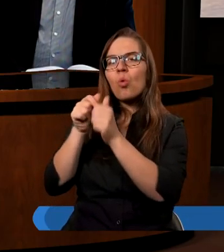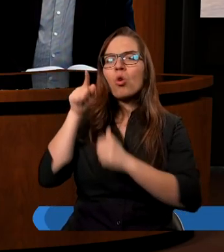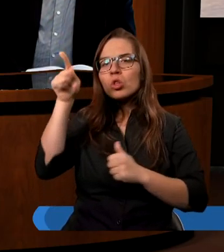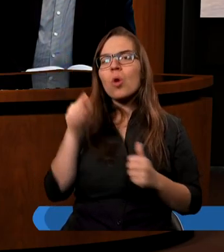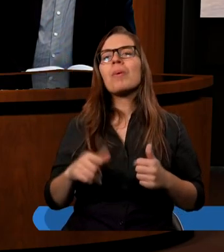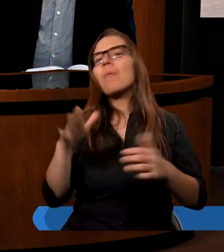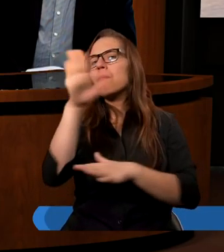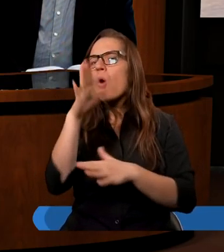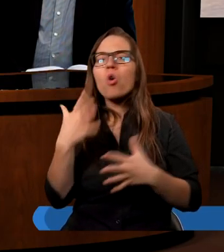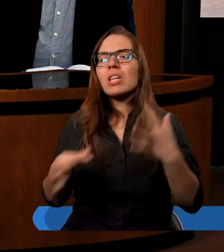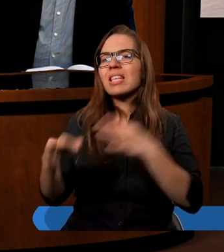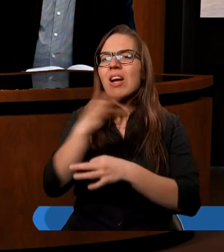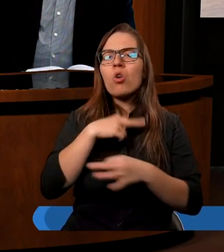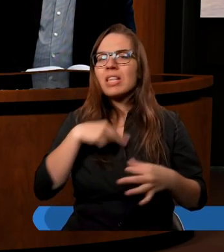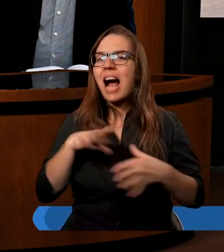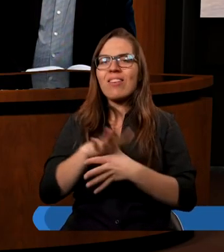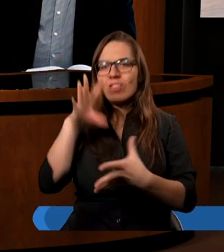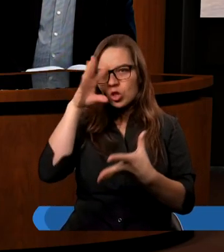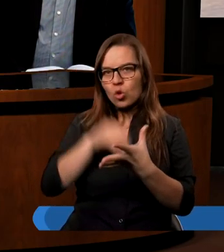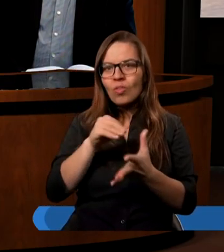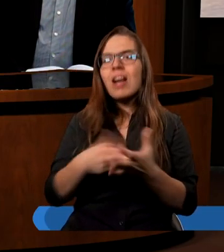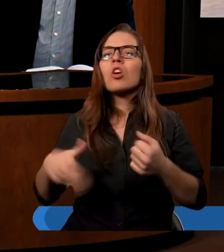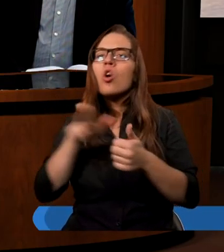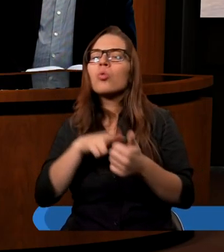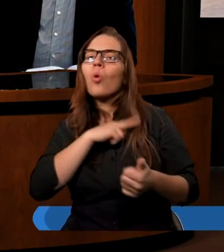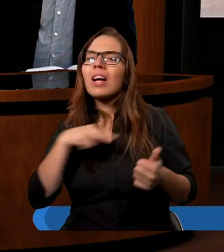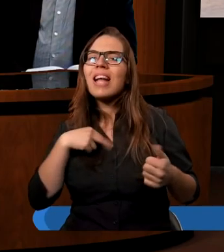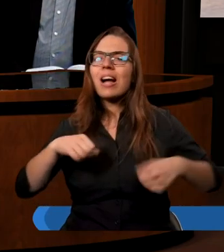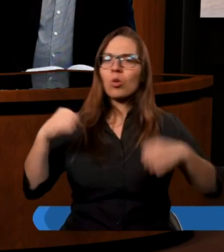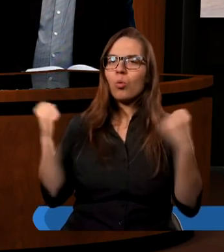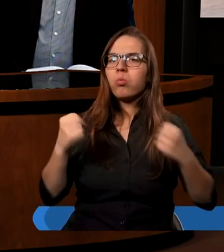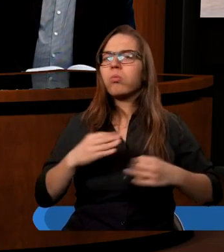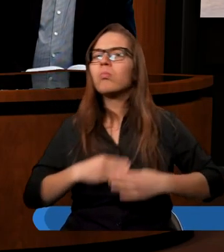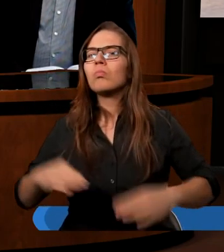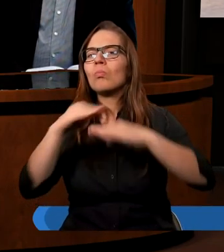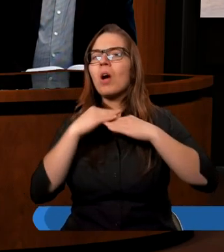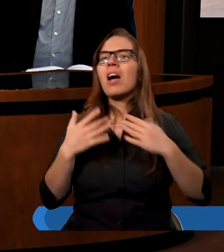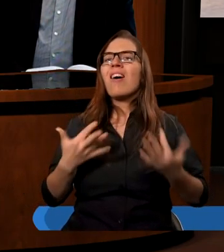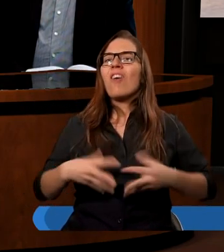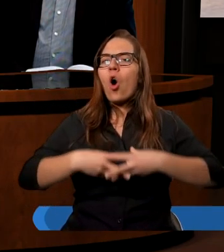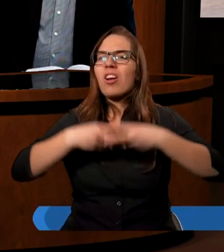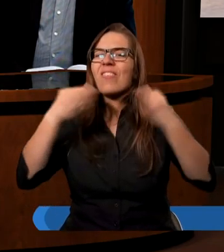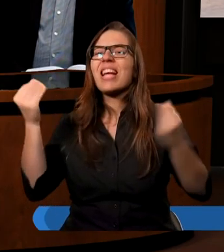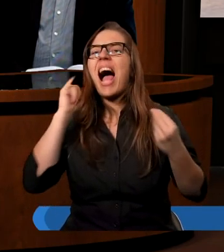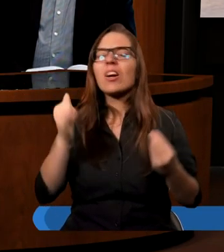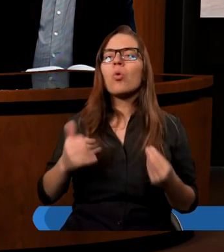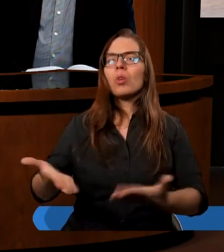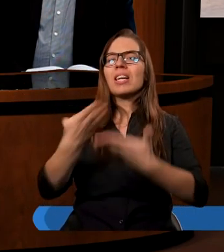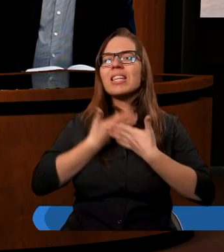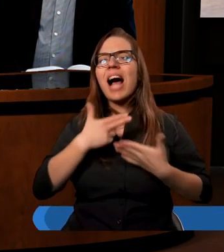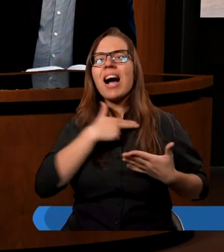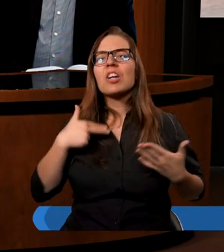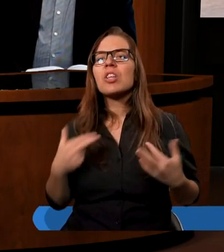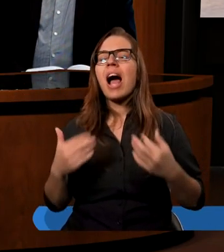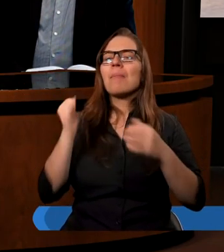Cię, Boże, nie oszczędzaj nas w doświadczeniach, które zbudują naszą wiarę i umocnią nas i sprawią, że kiedy przyjdziesz,